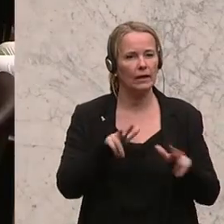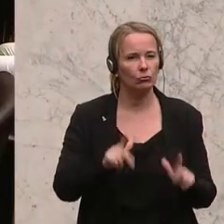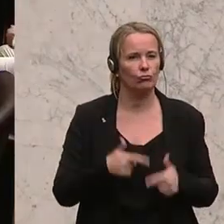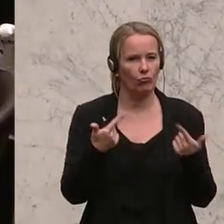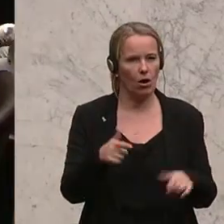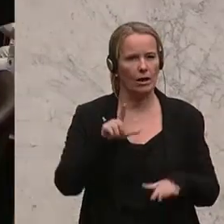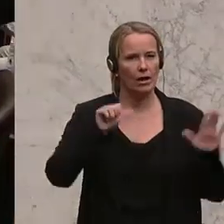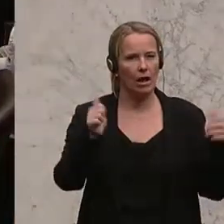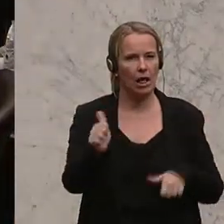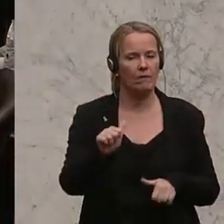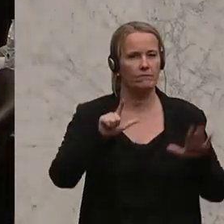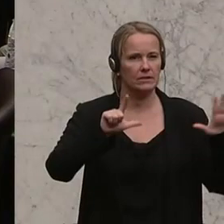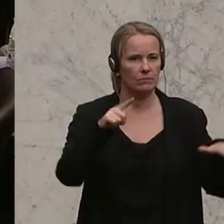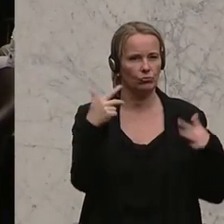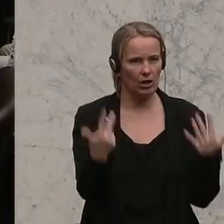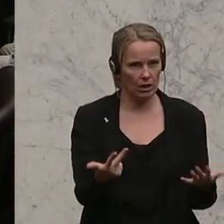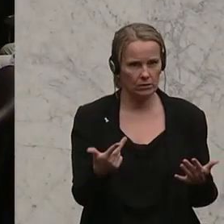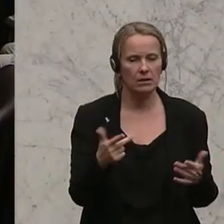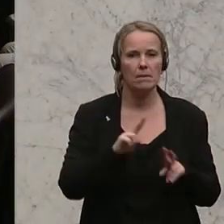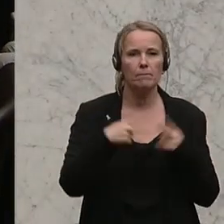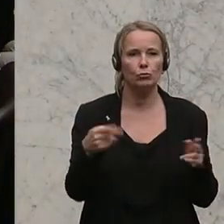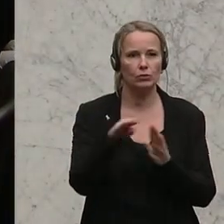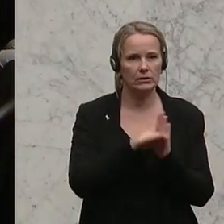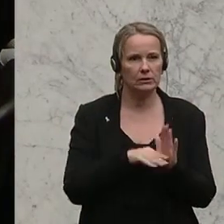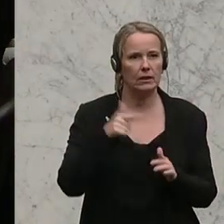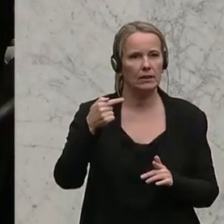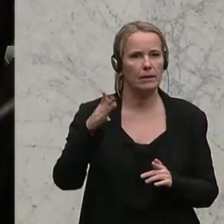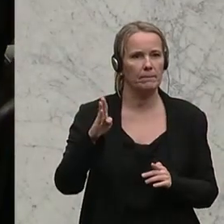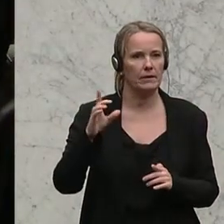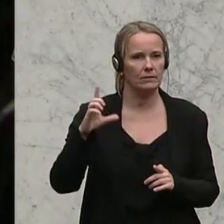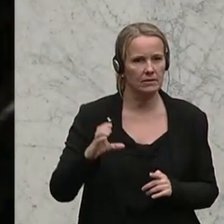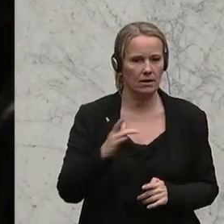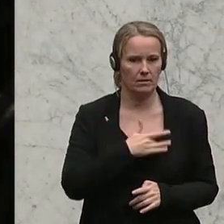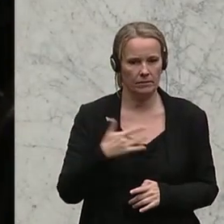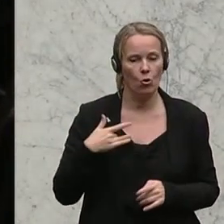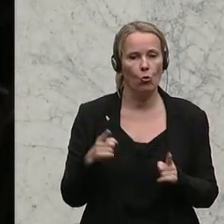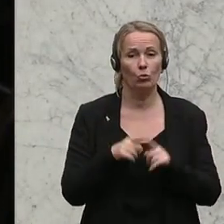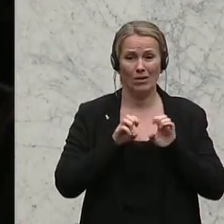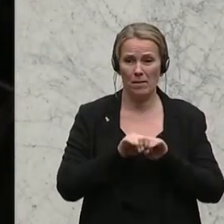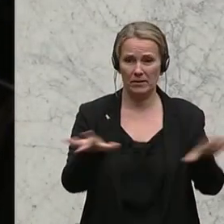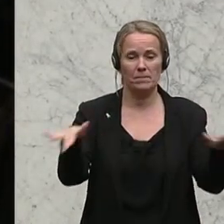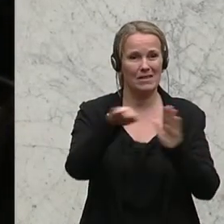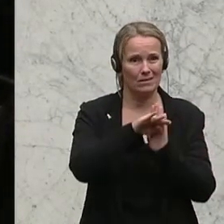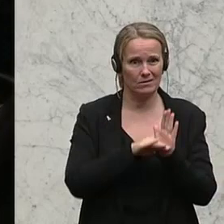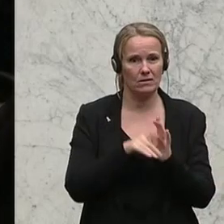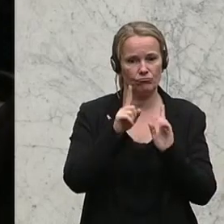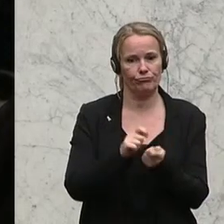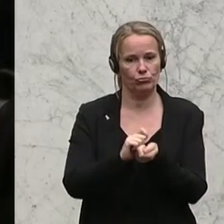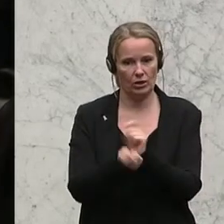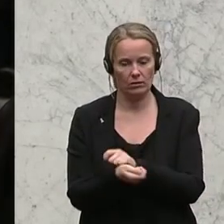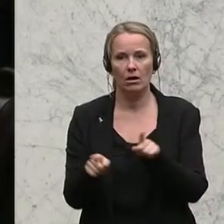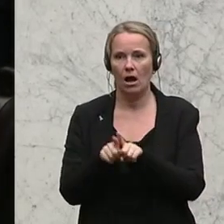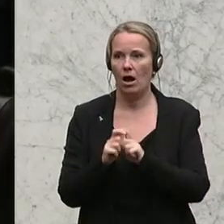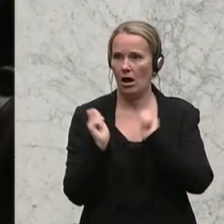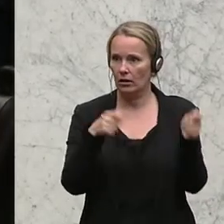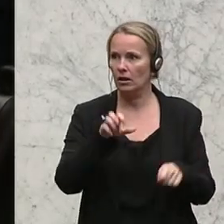-Gesetzes und des Epidemie-Gesetzes. Unter anderem werden das Dengue-Fieber sowie Zika-Virus und Hunter-Virus-Infektionen der Meldepflicht